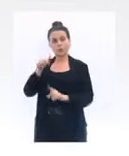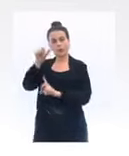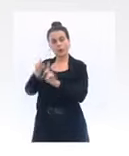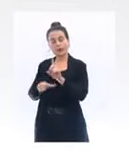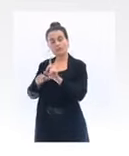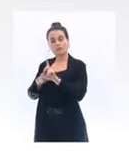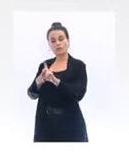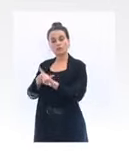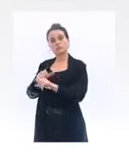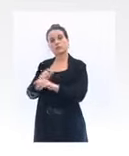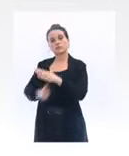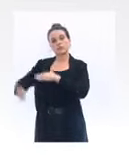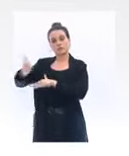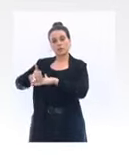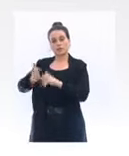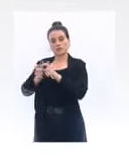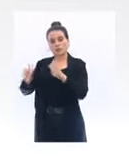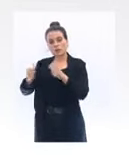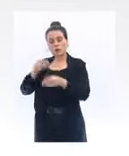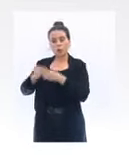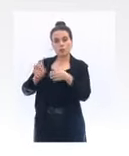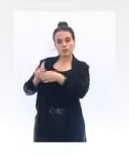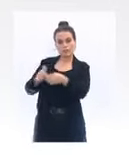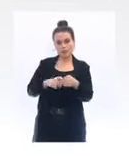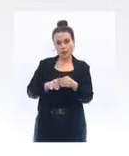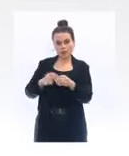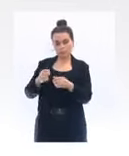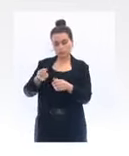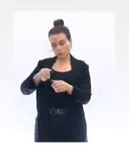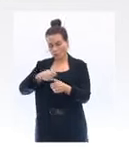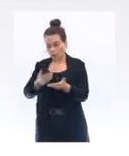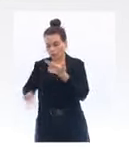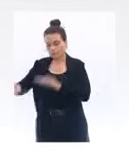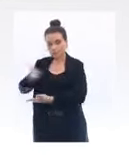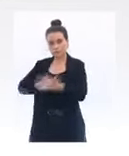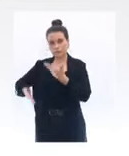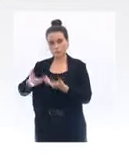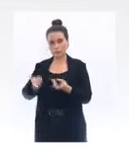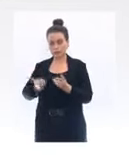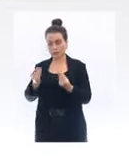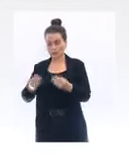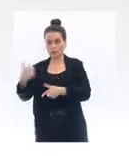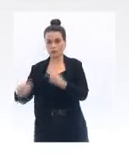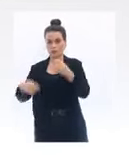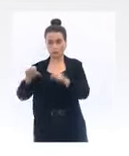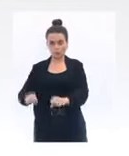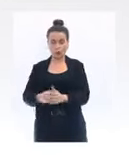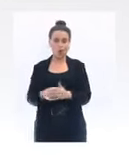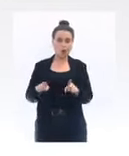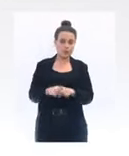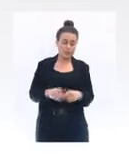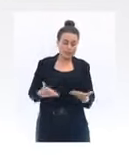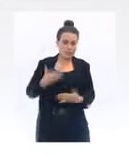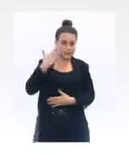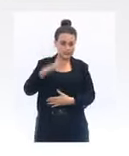d'établissement aussi, nous regardons s'il y a des assouplissements nécessaires. Vous allez avoir le phénomène de certains élèves qui ne viendront pas pour des